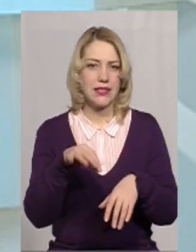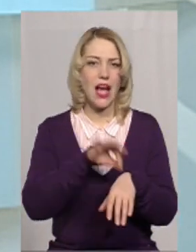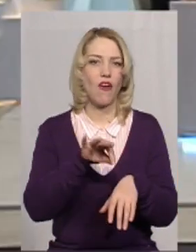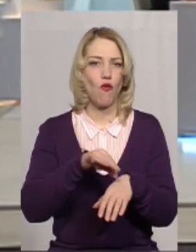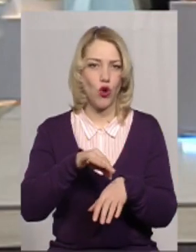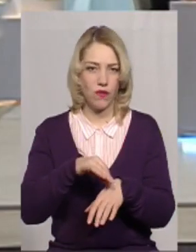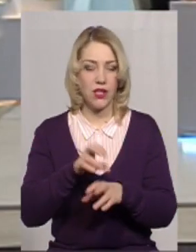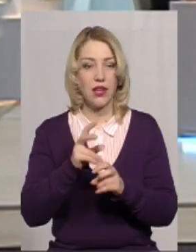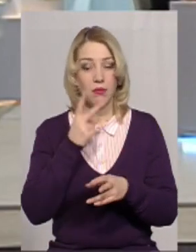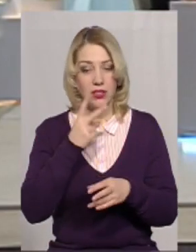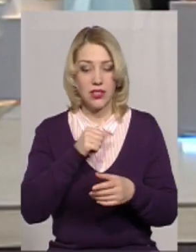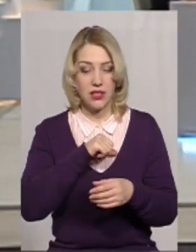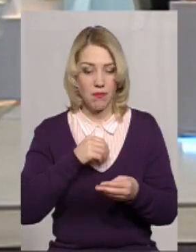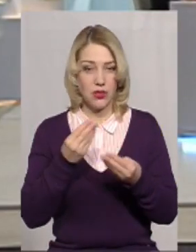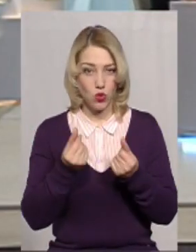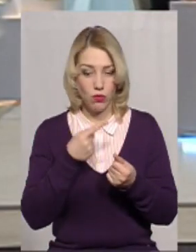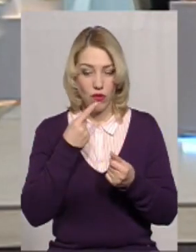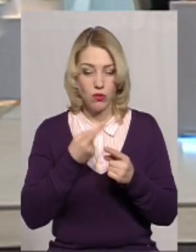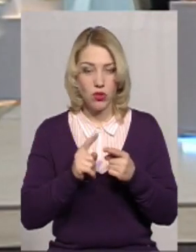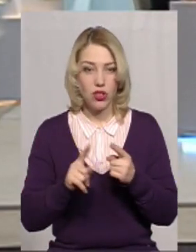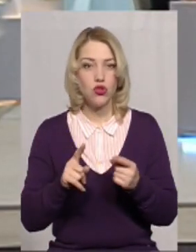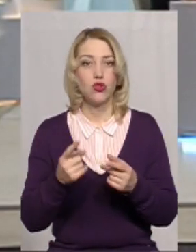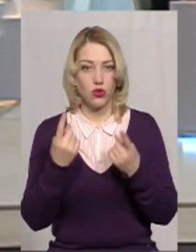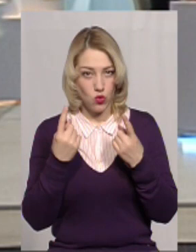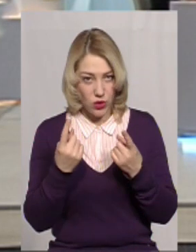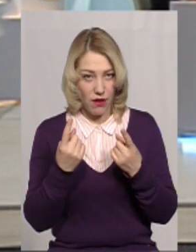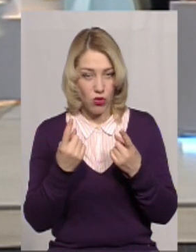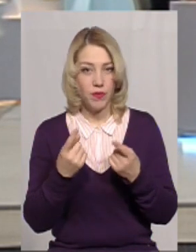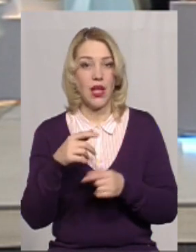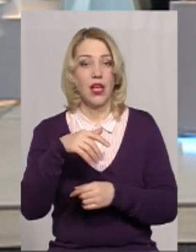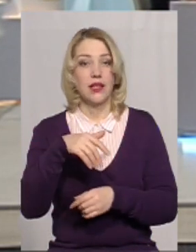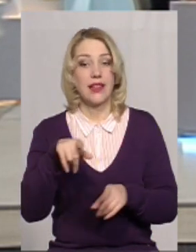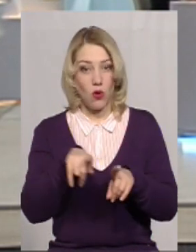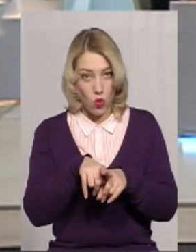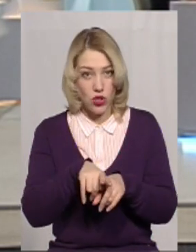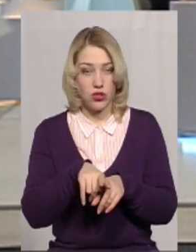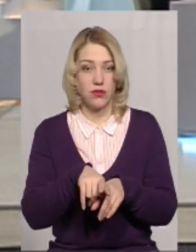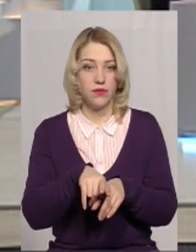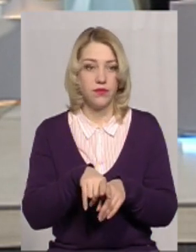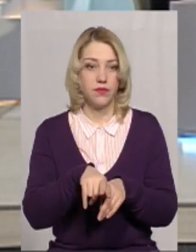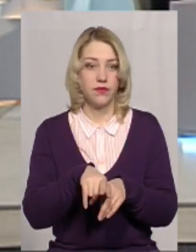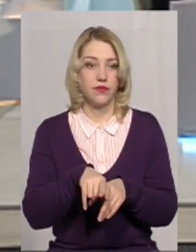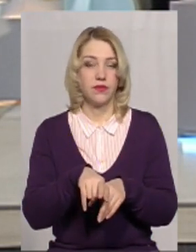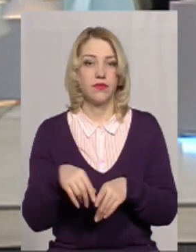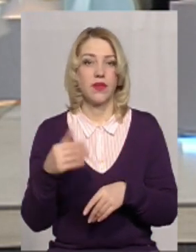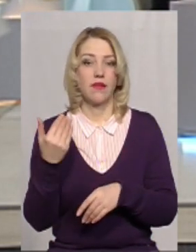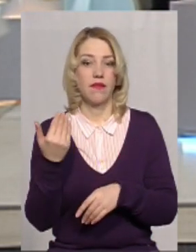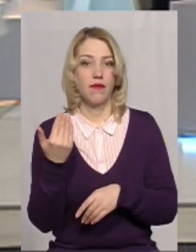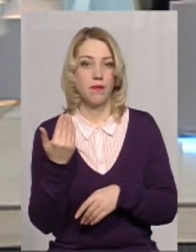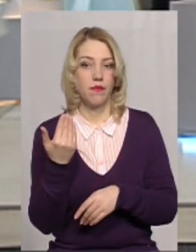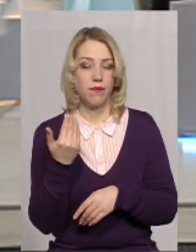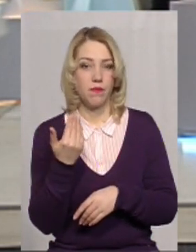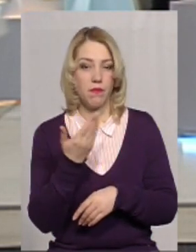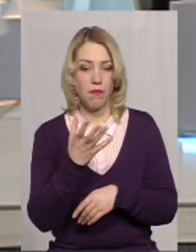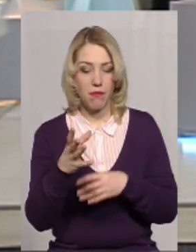Тобто, в принципі, як ви бачите, сама сума говорить про те, що суттєво. Також, ми з вами говорили про те, що